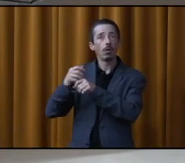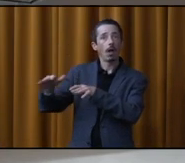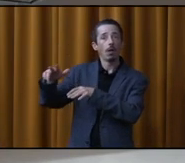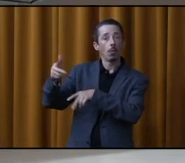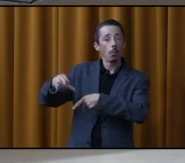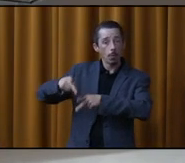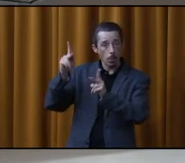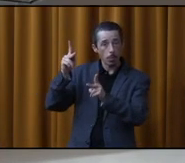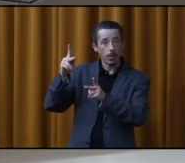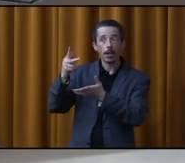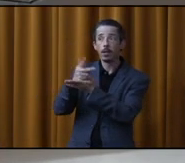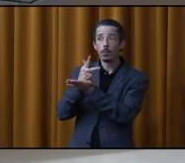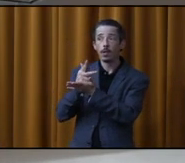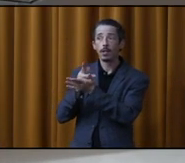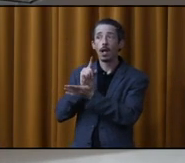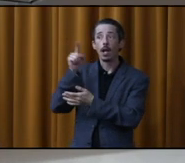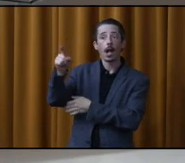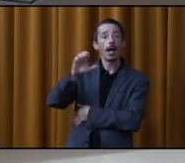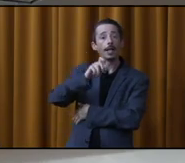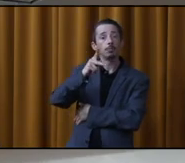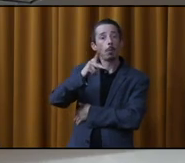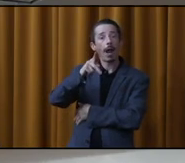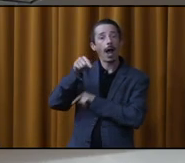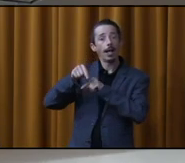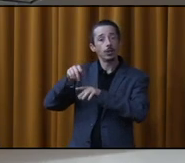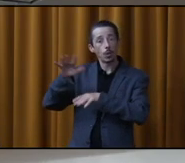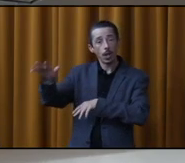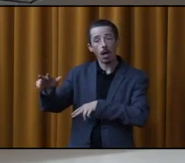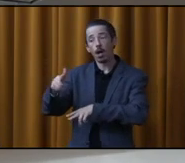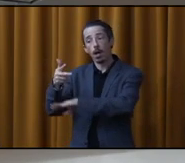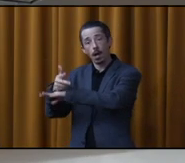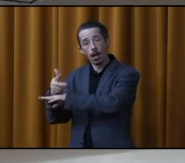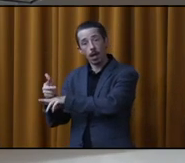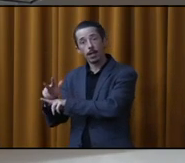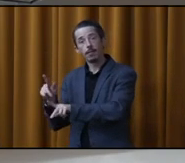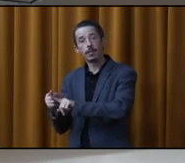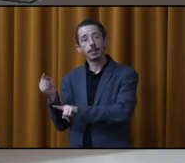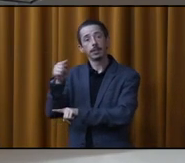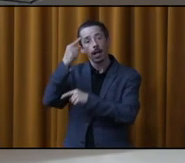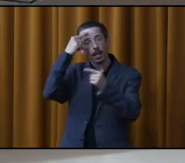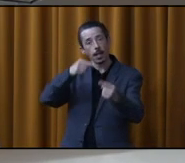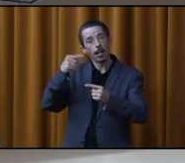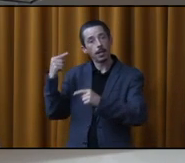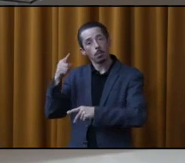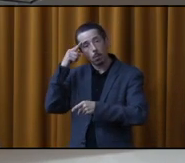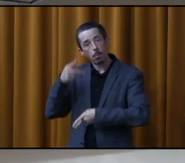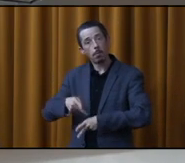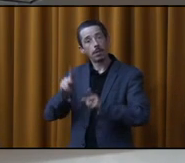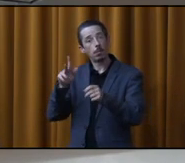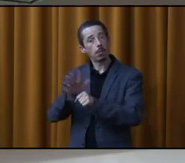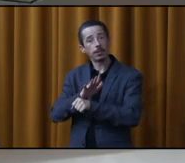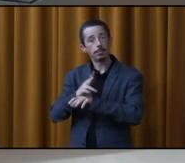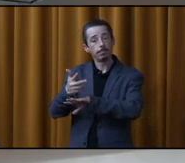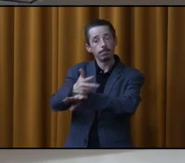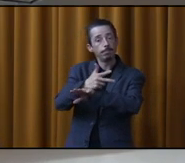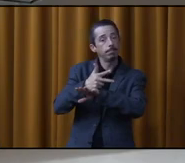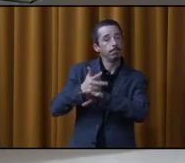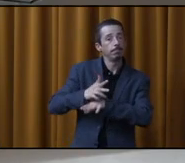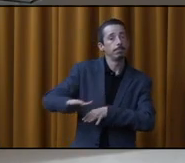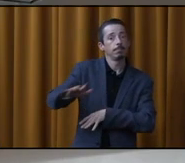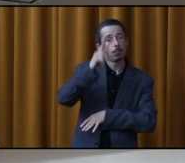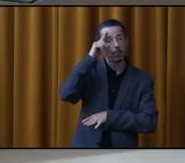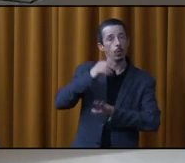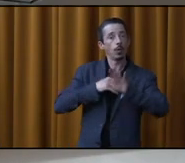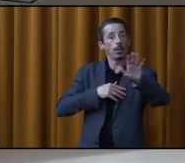on permettait aux gens d'aller stationner à la Caisse populaire pour traverser la rue. C'est l'entente qui avait été prise pour permettre, parce qu'il n'y avait pas assez de cases de stationnement,